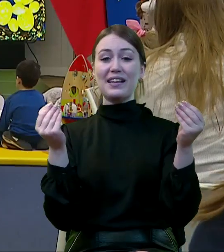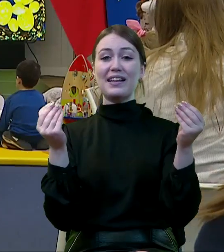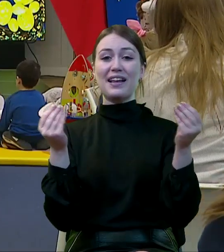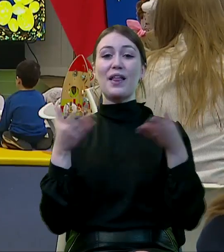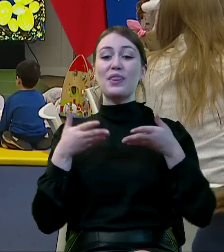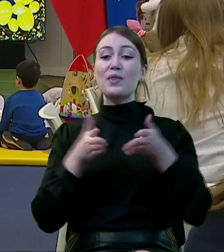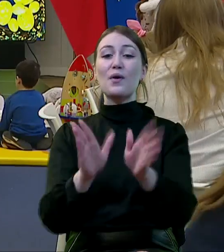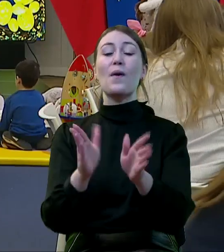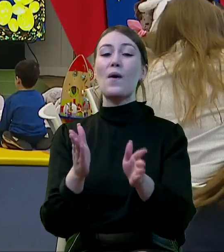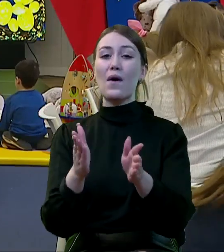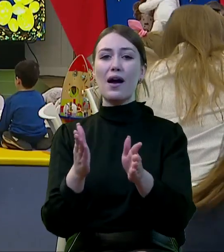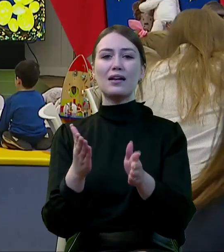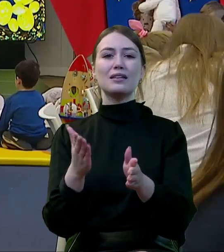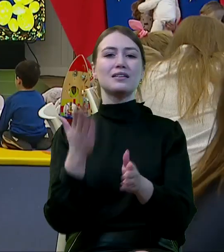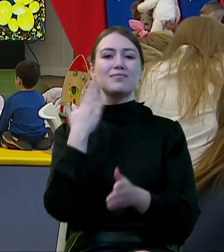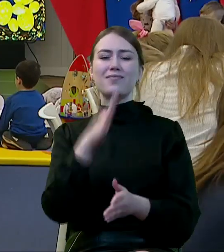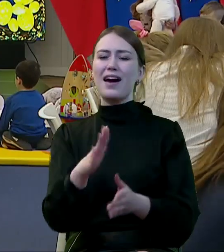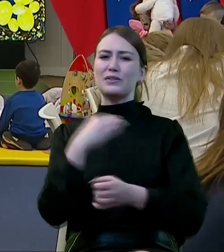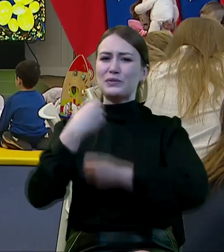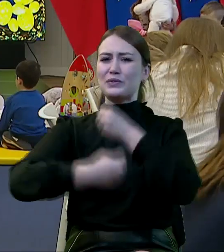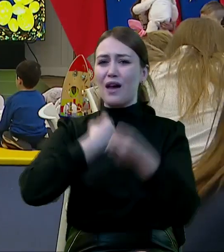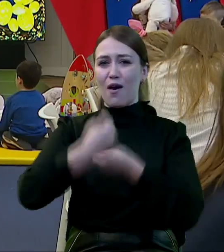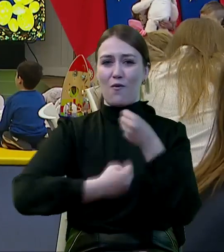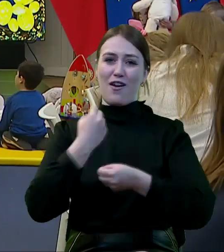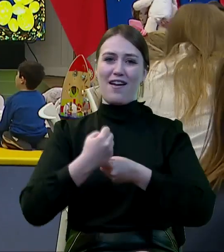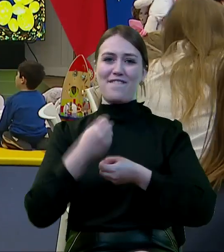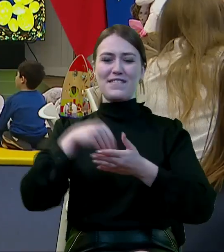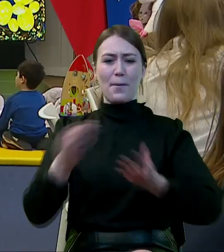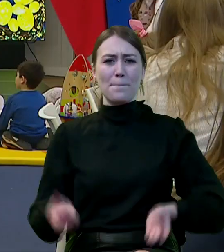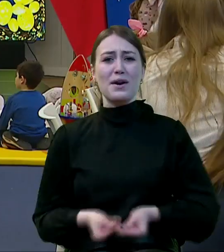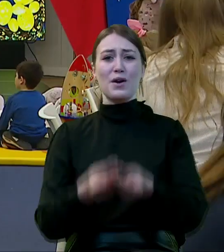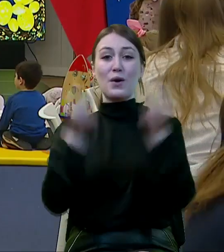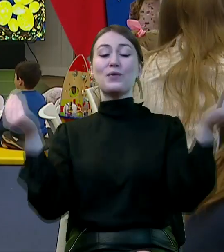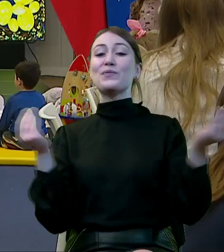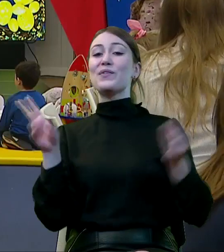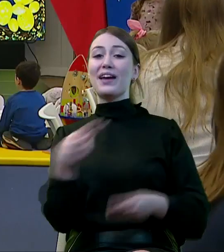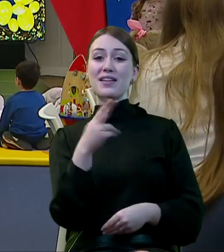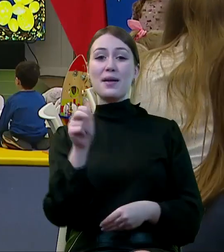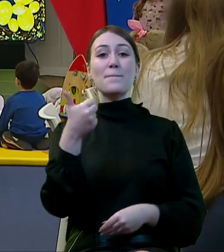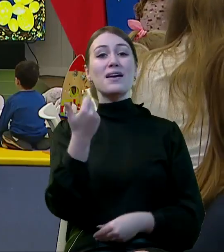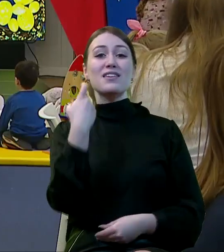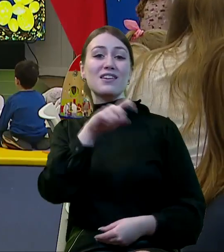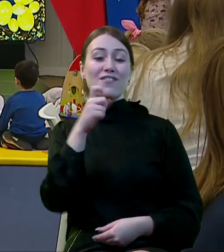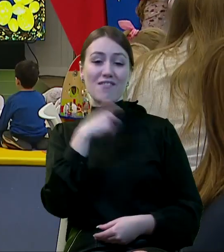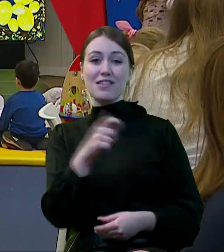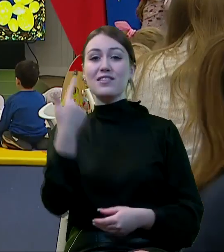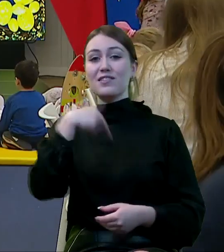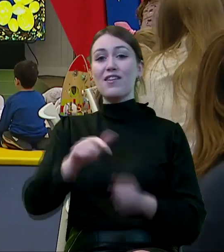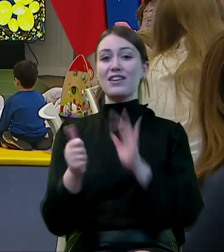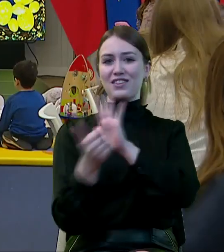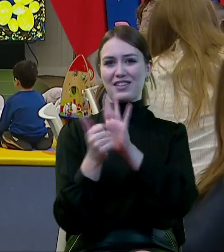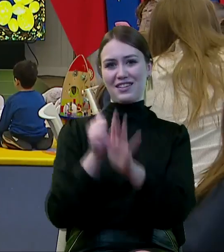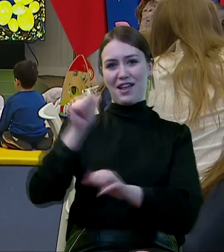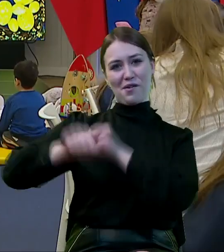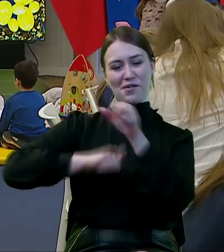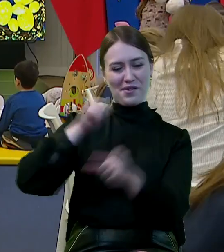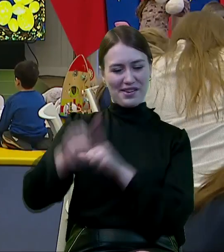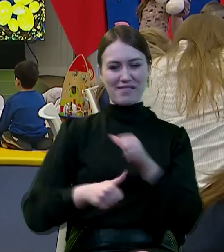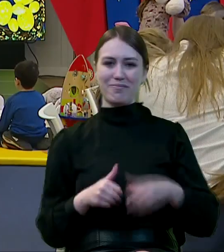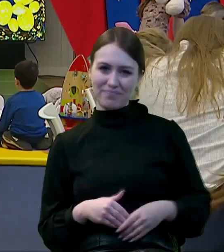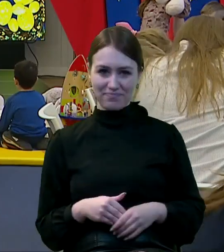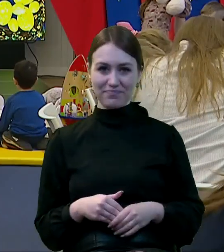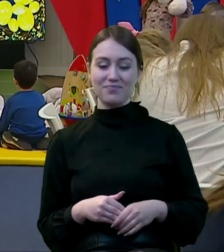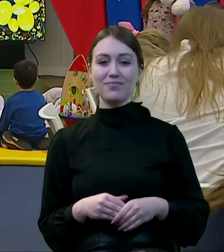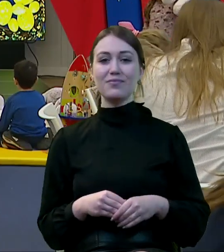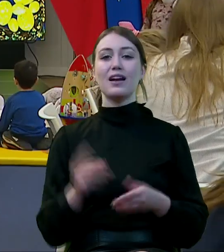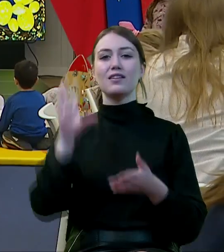ta droga bardzo intensywna, dynamicznego rozwoju 1 kwietnia 2016 roku.